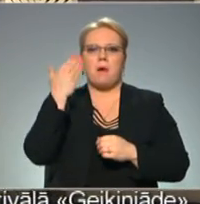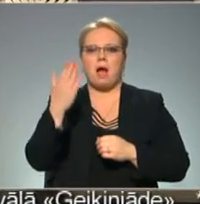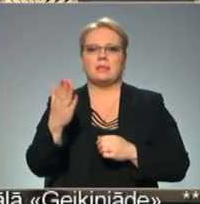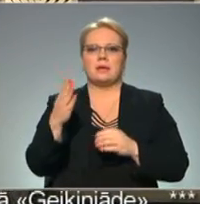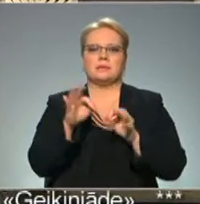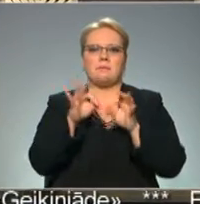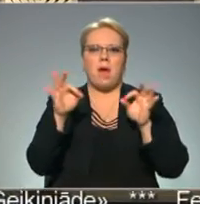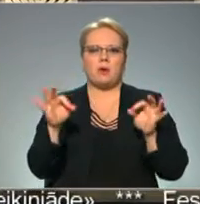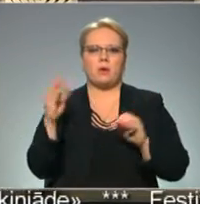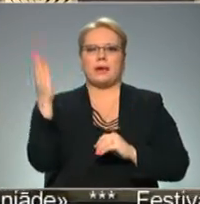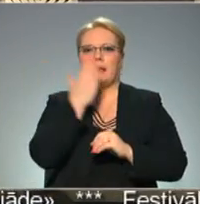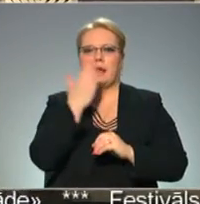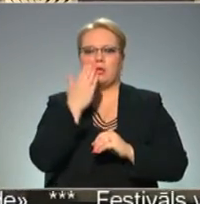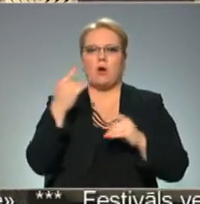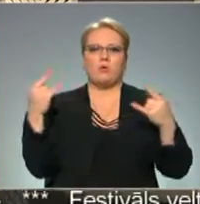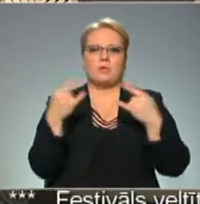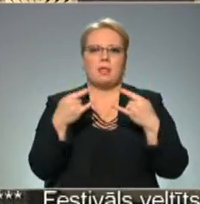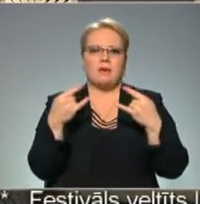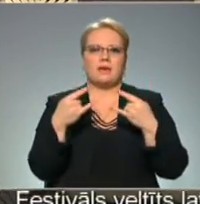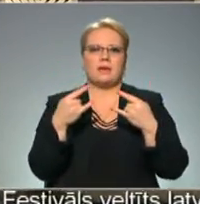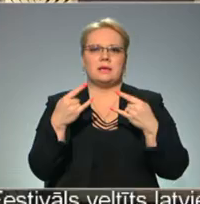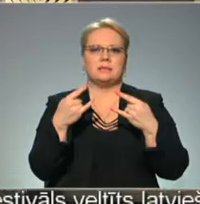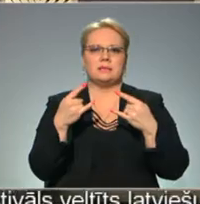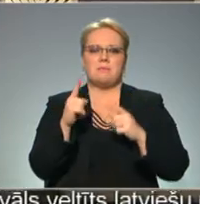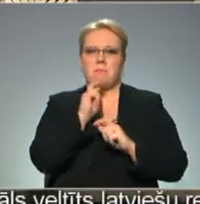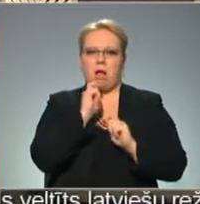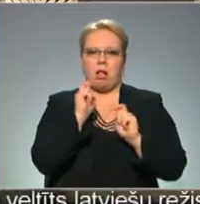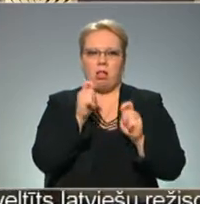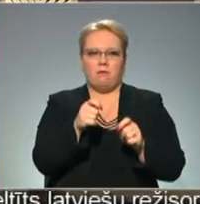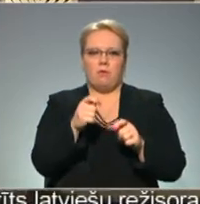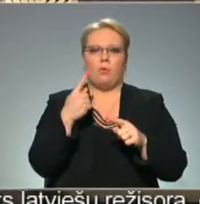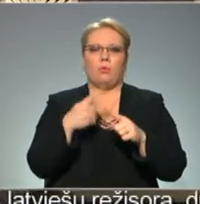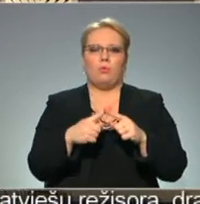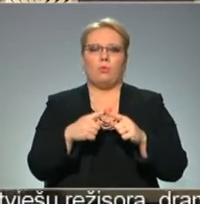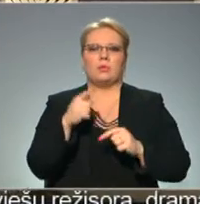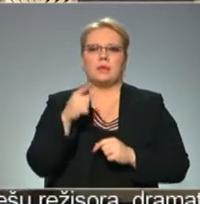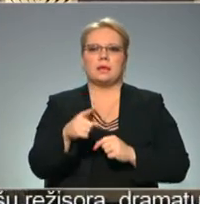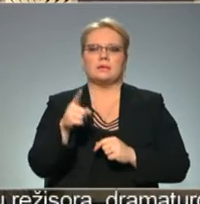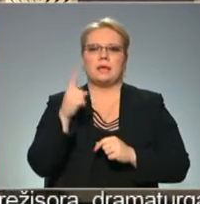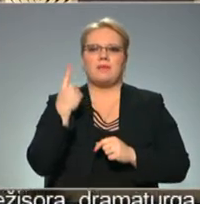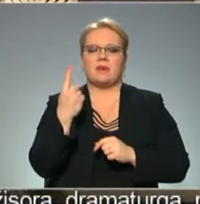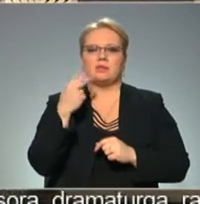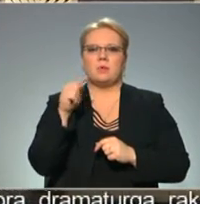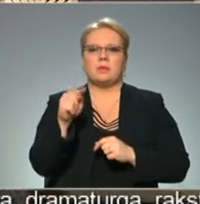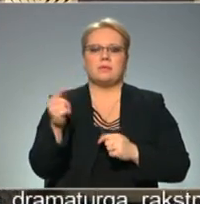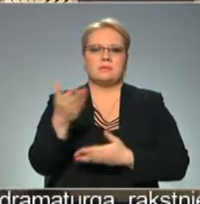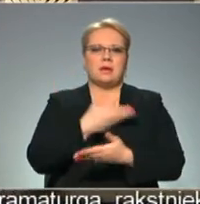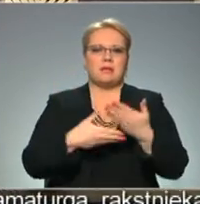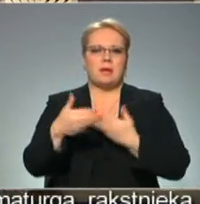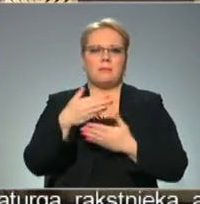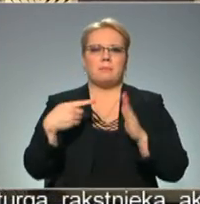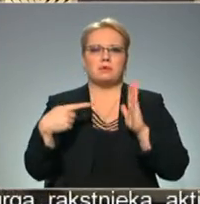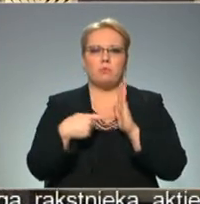mēroga, kino un televīzijas balvu. Un tas ir tikai viens no tiem sadarbības